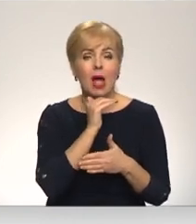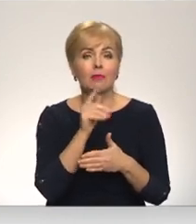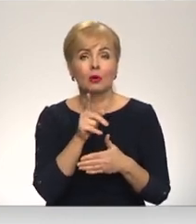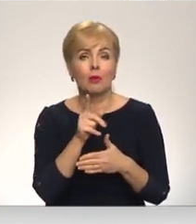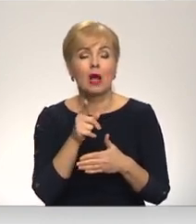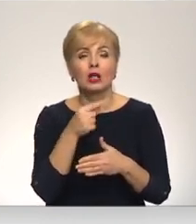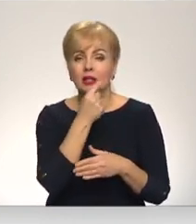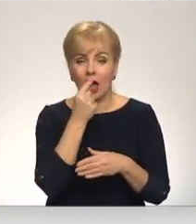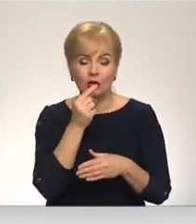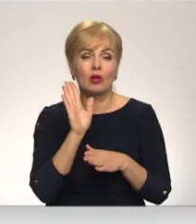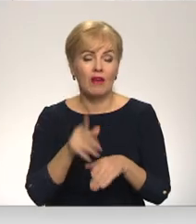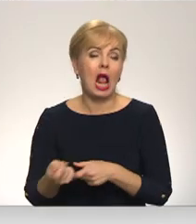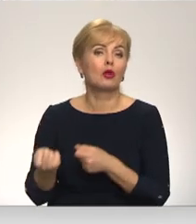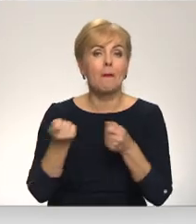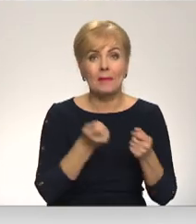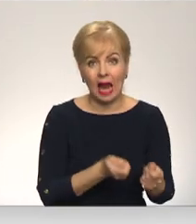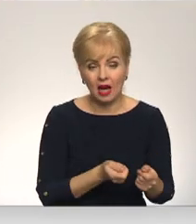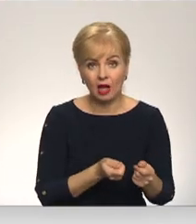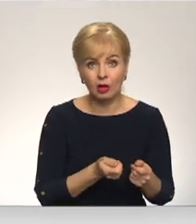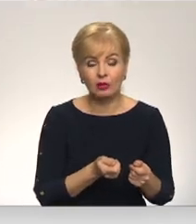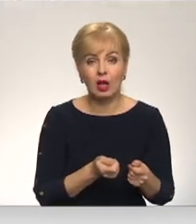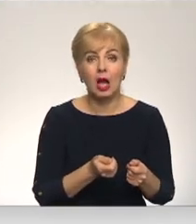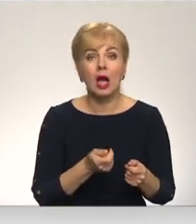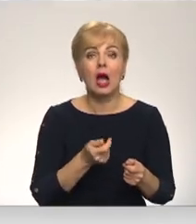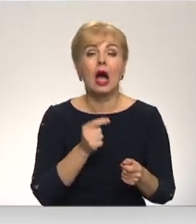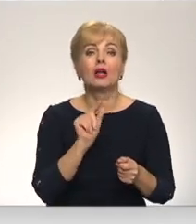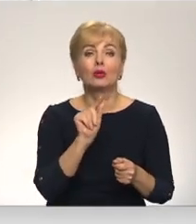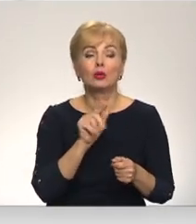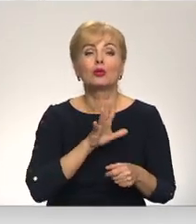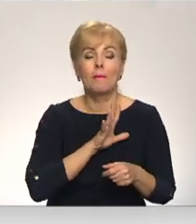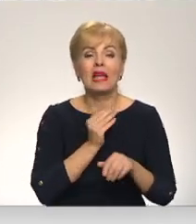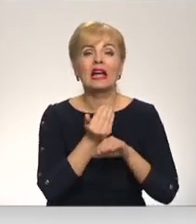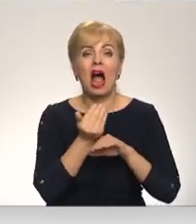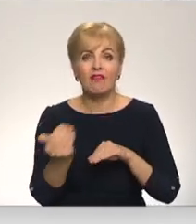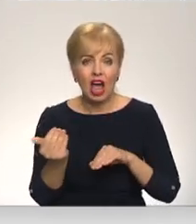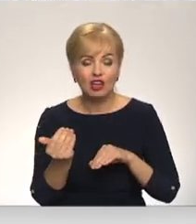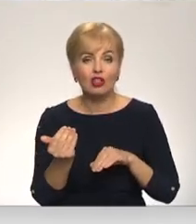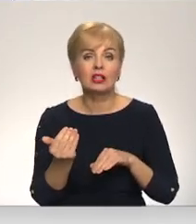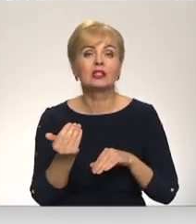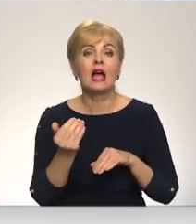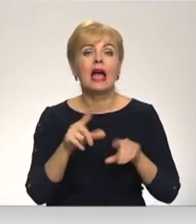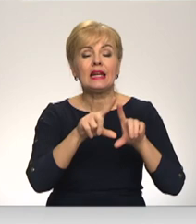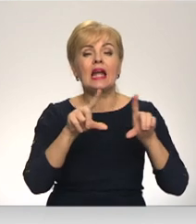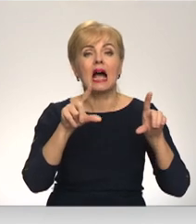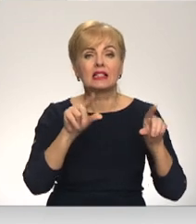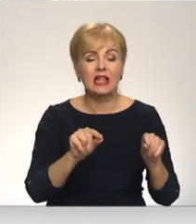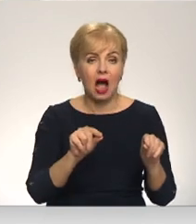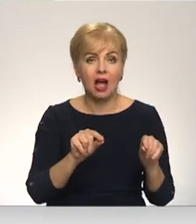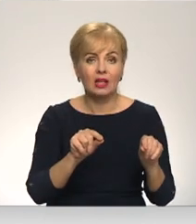puses šie testi varētu jau tikt piegādāti. Bet kamēr bija, bija šī aizciešanās tikmēr arī iestādes, protams,